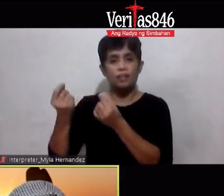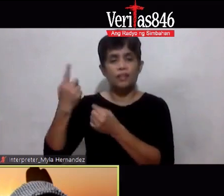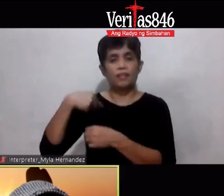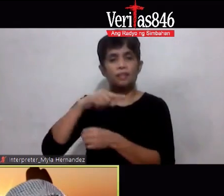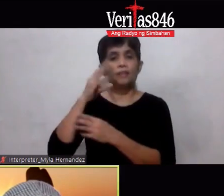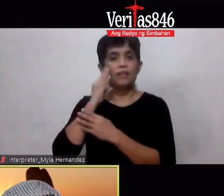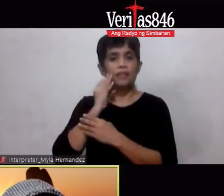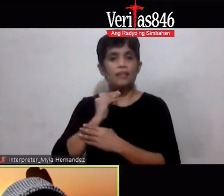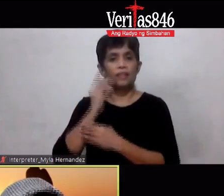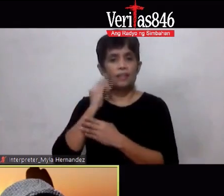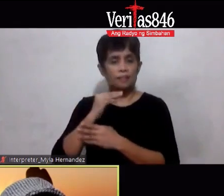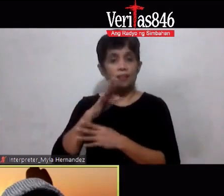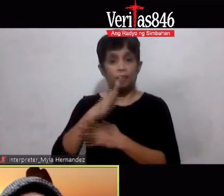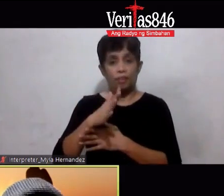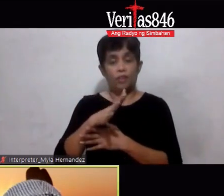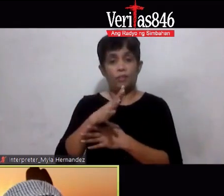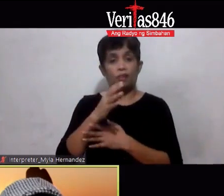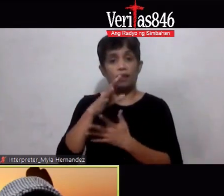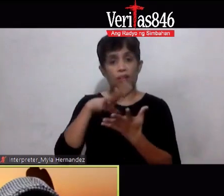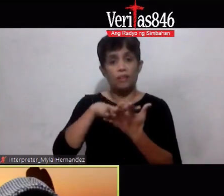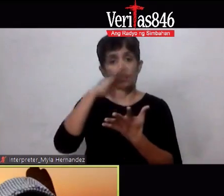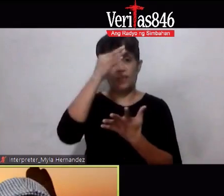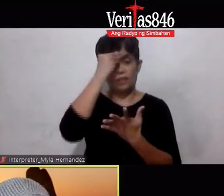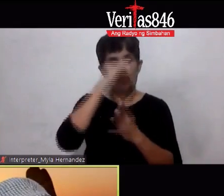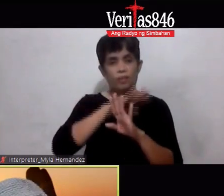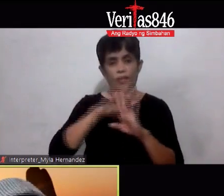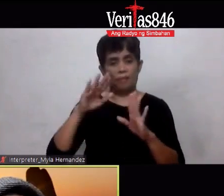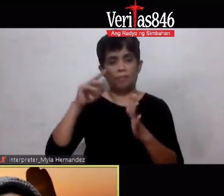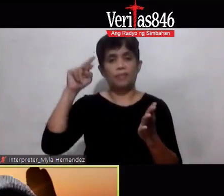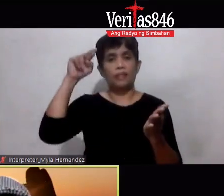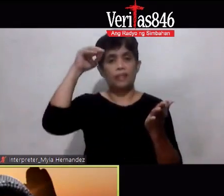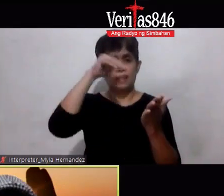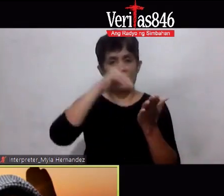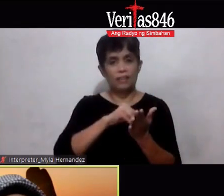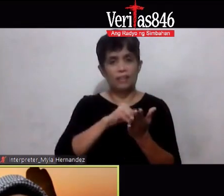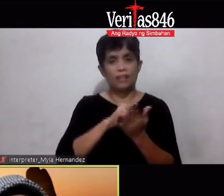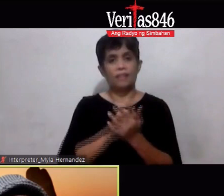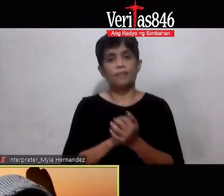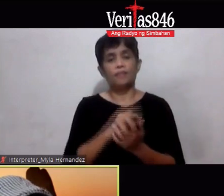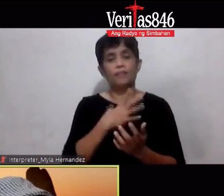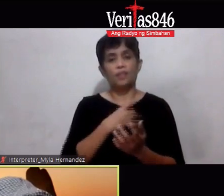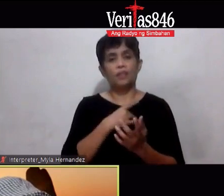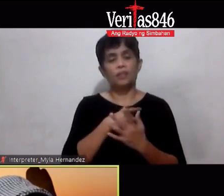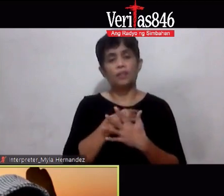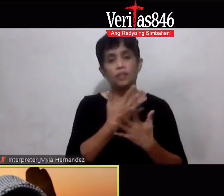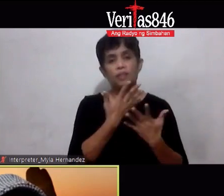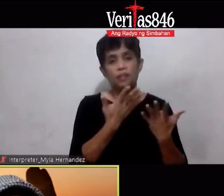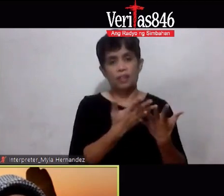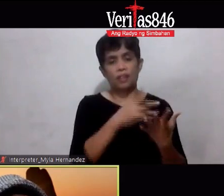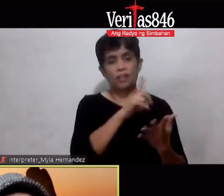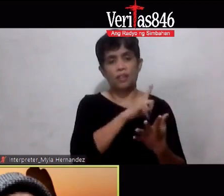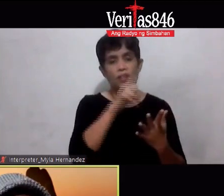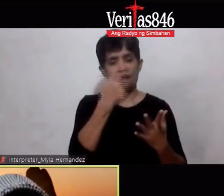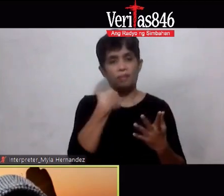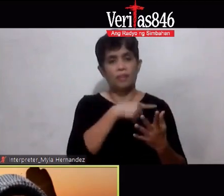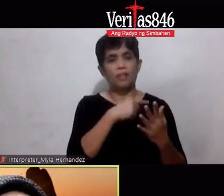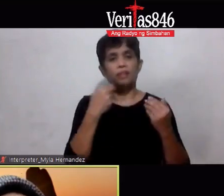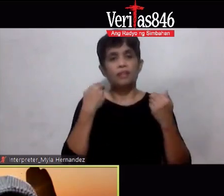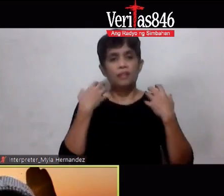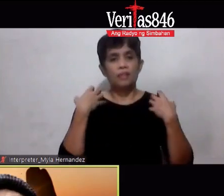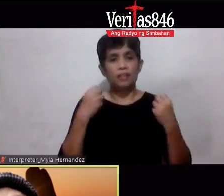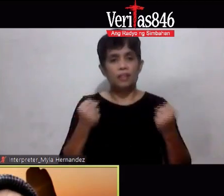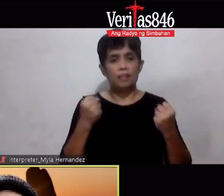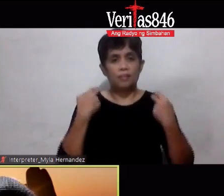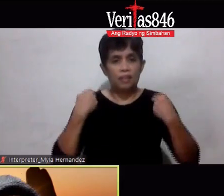nakaranasan at yung mga natutunan natin huwag na po nilang ulitin okay at ang kagustuhan po ng ating Panginoon tayo po ay maging malakas malusog